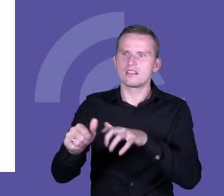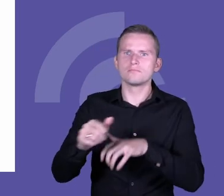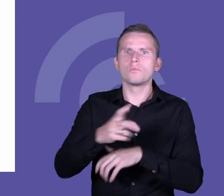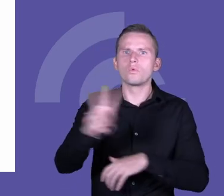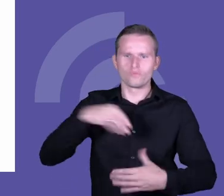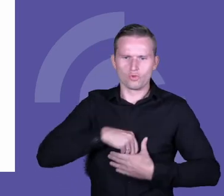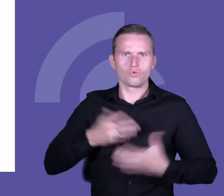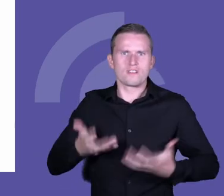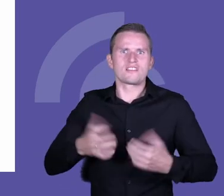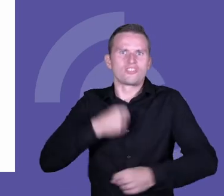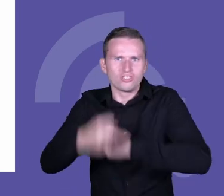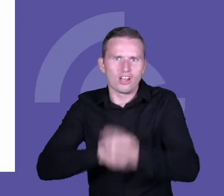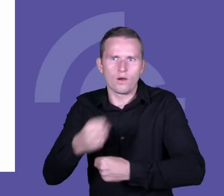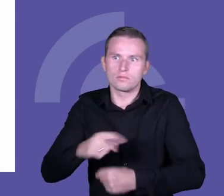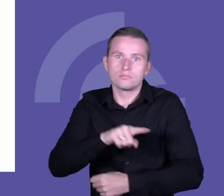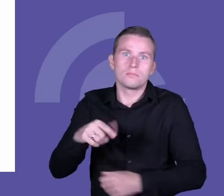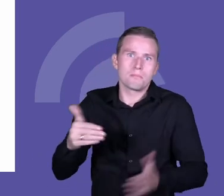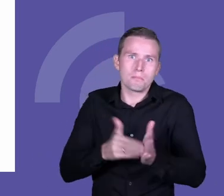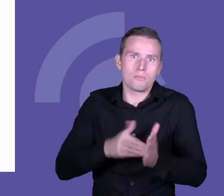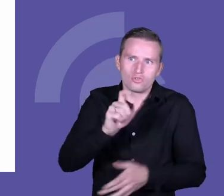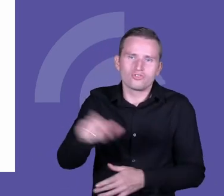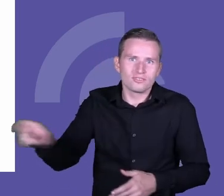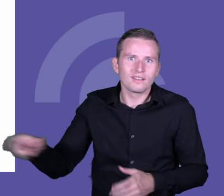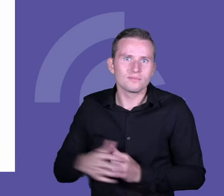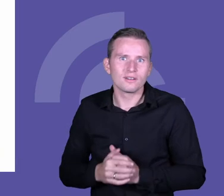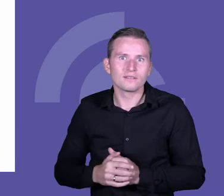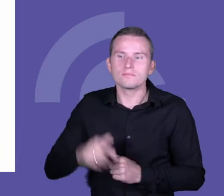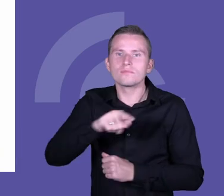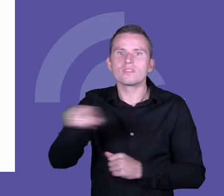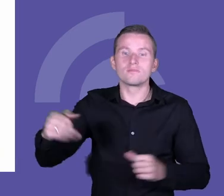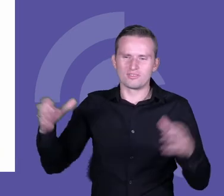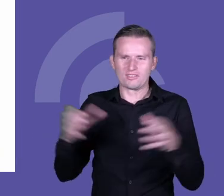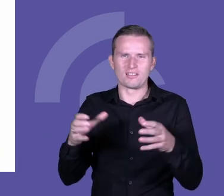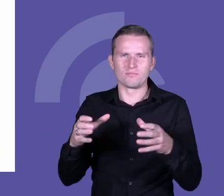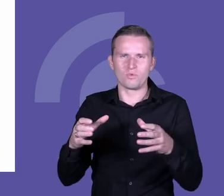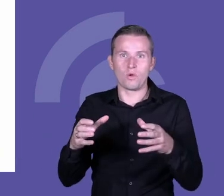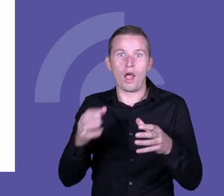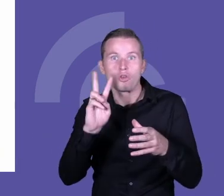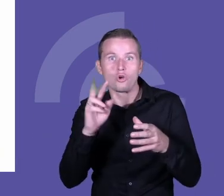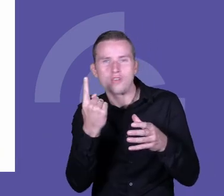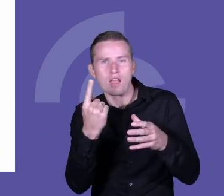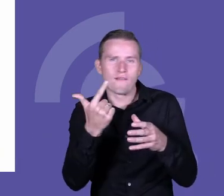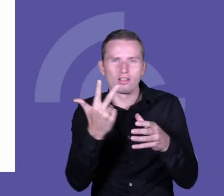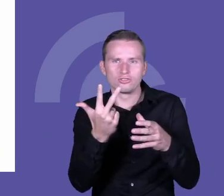światełko zmiany w zespole, żebyśmy my właśnie nie musieli tego swojego palca